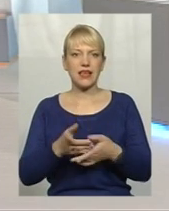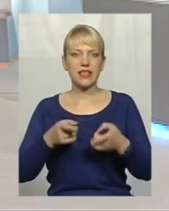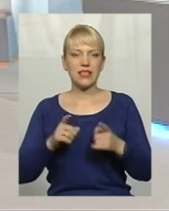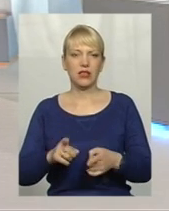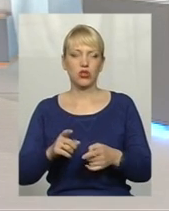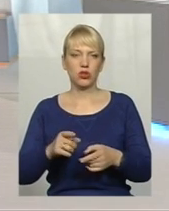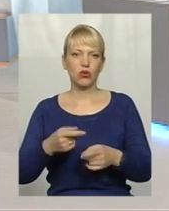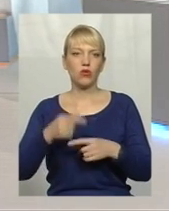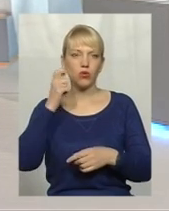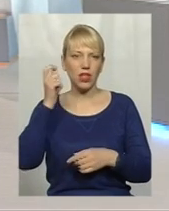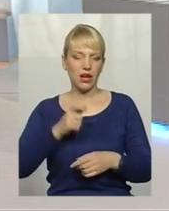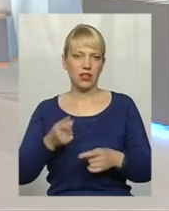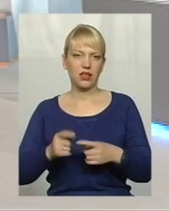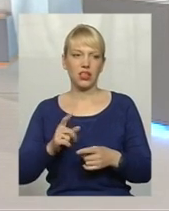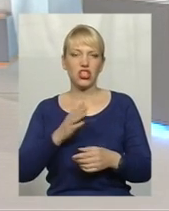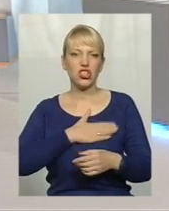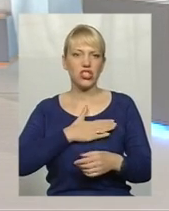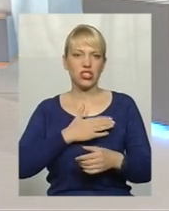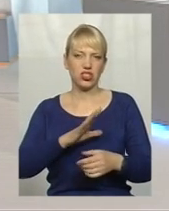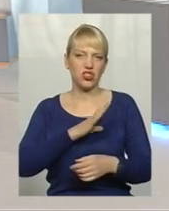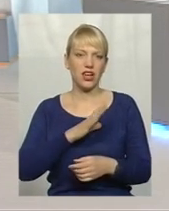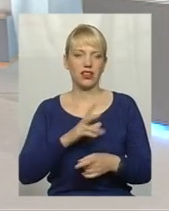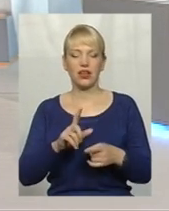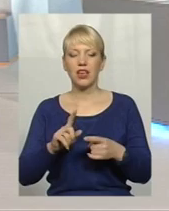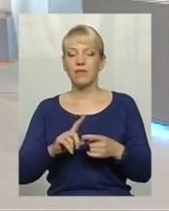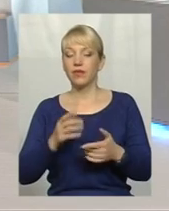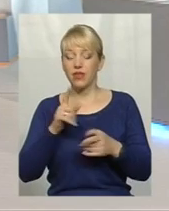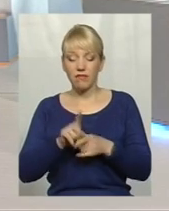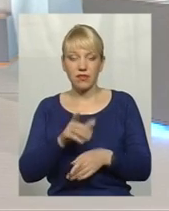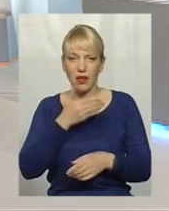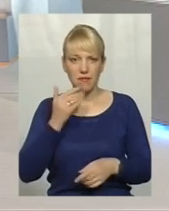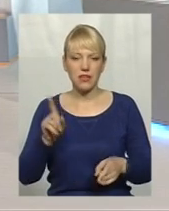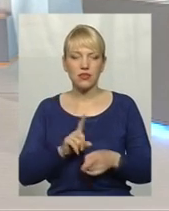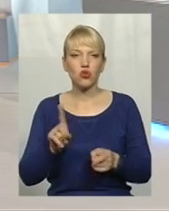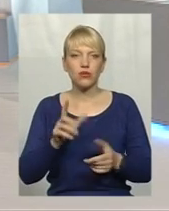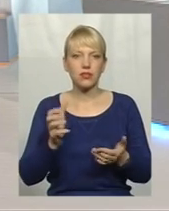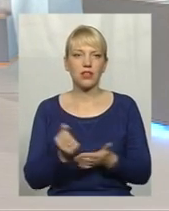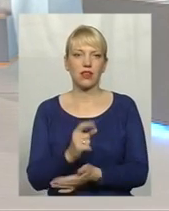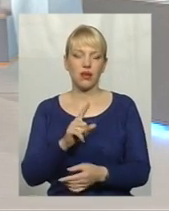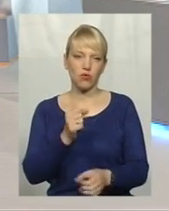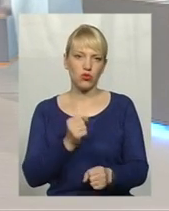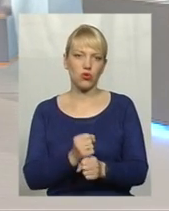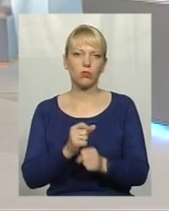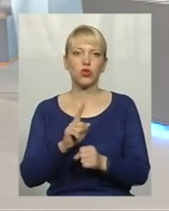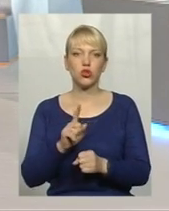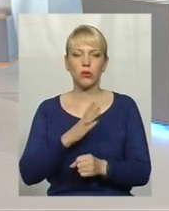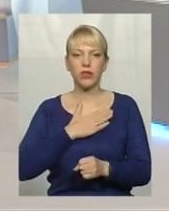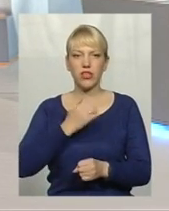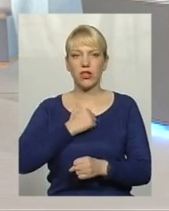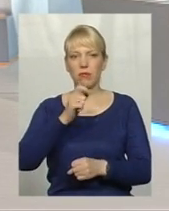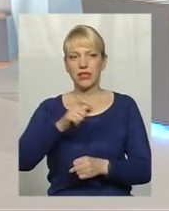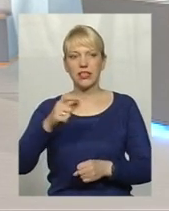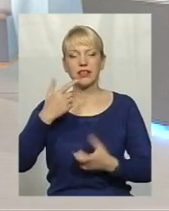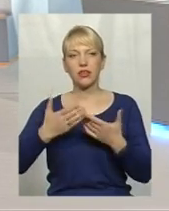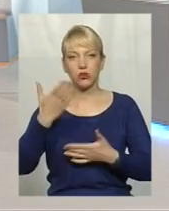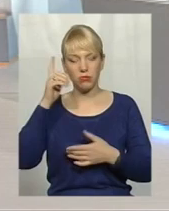добрі, навіть не маємо, але знаходимо з нічого, робимо щось, і обов'язково біді не залишимо наших бійців, якщо ми знаємо,